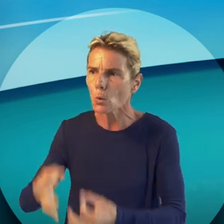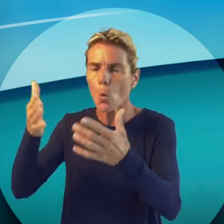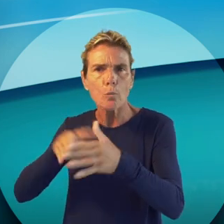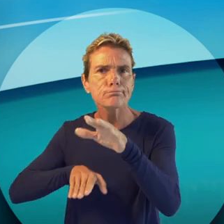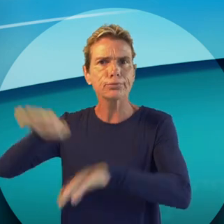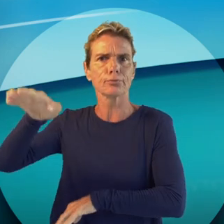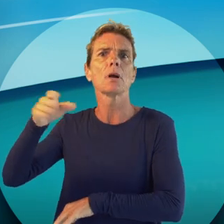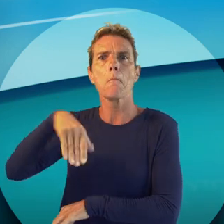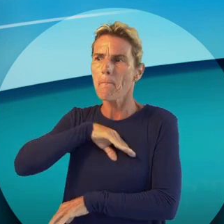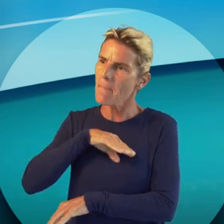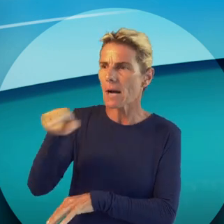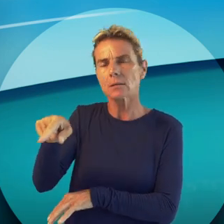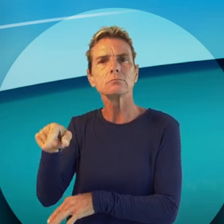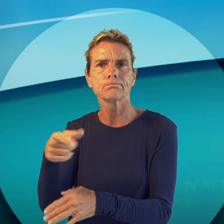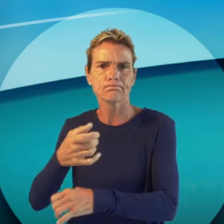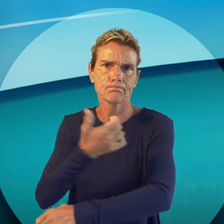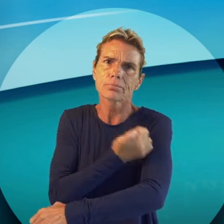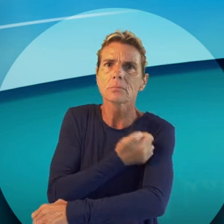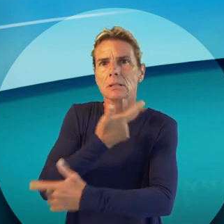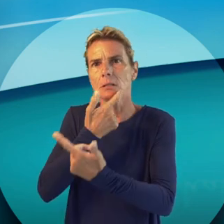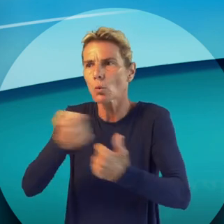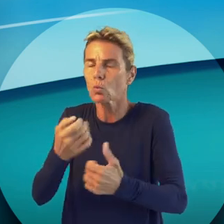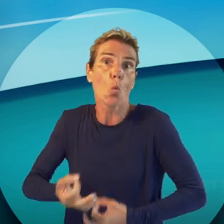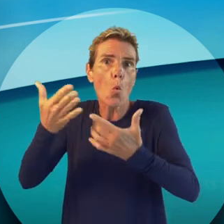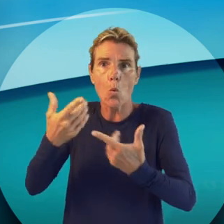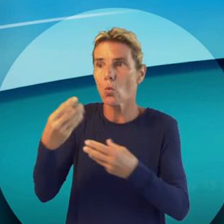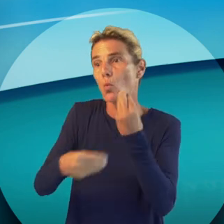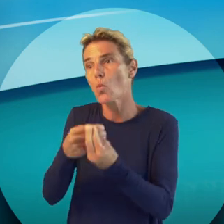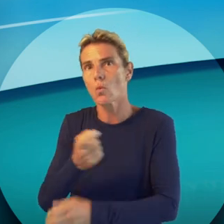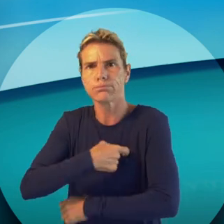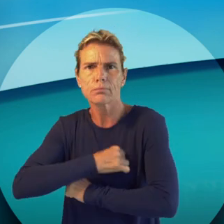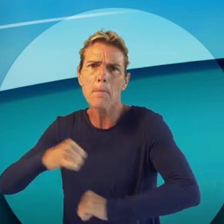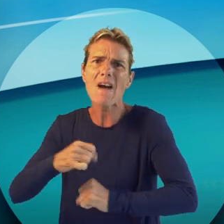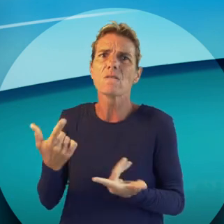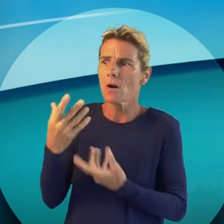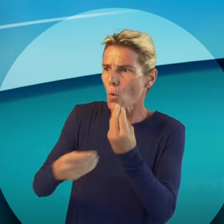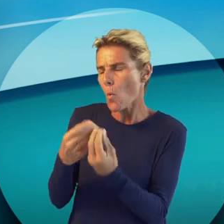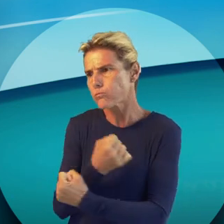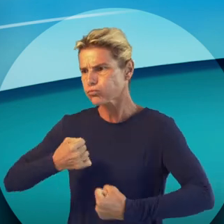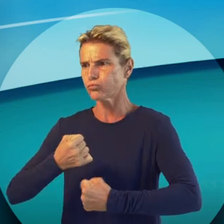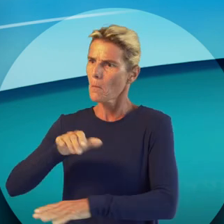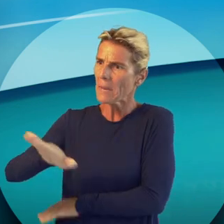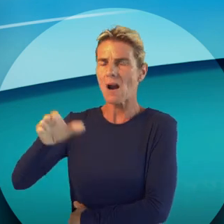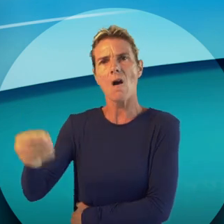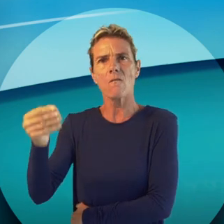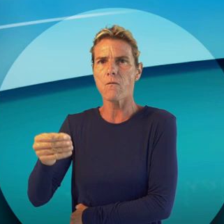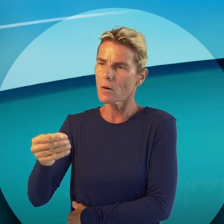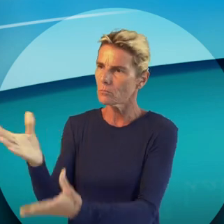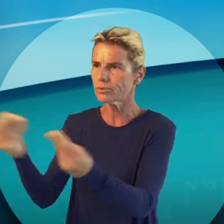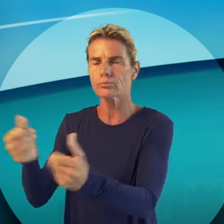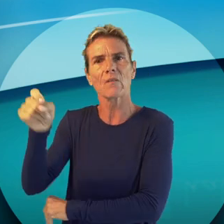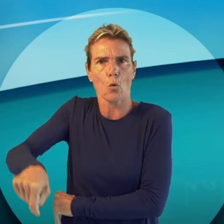investir le champ de la santé pour diminuer la prévalence de l'hypertension artérielle, des maladies cardiovasculaires et de l'obésité,